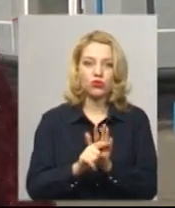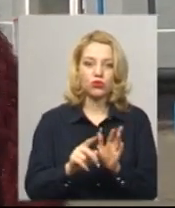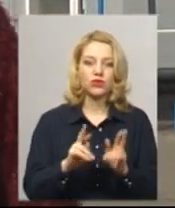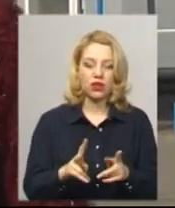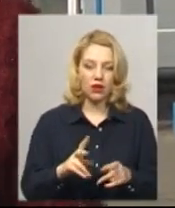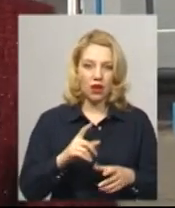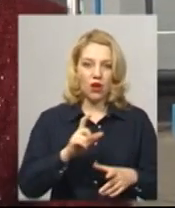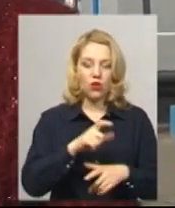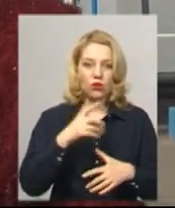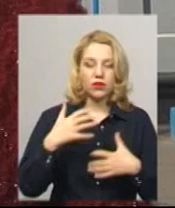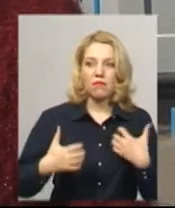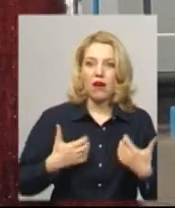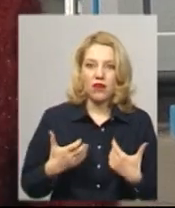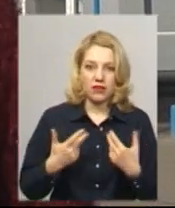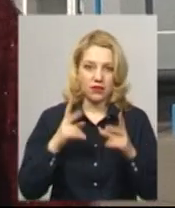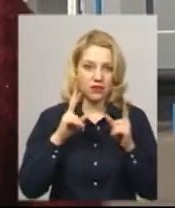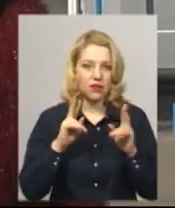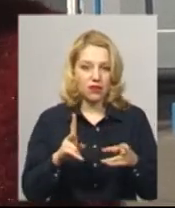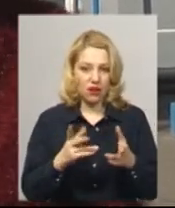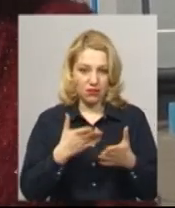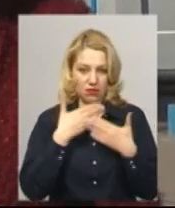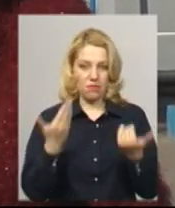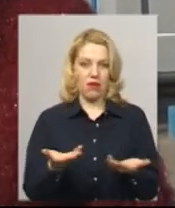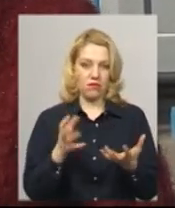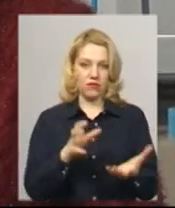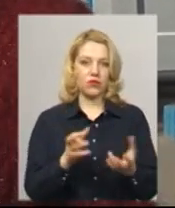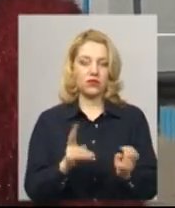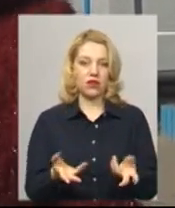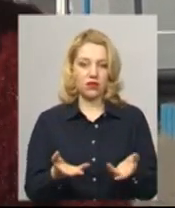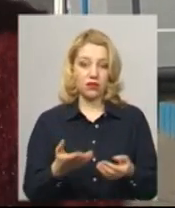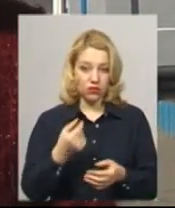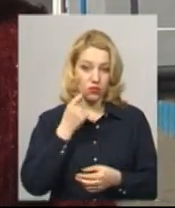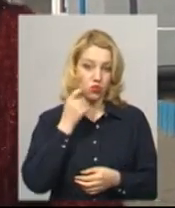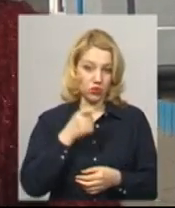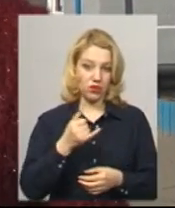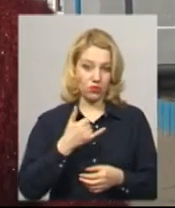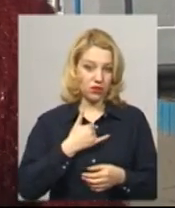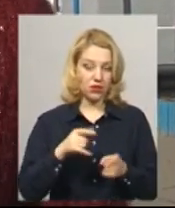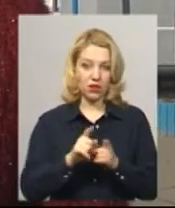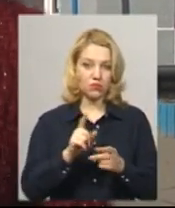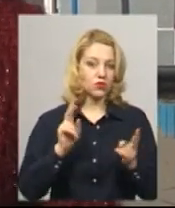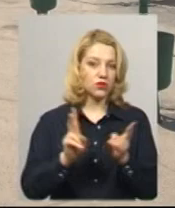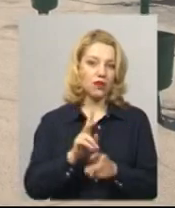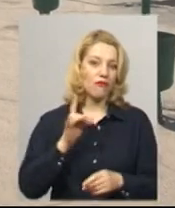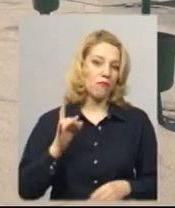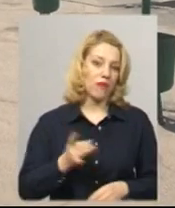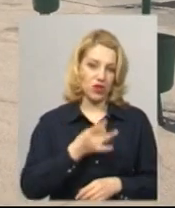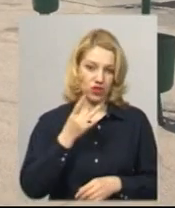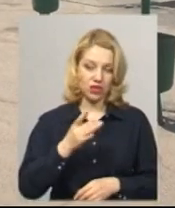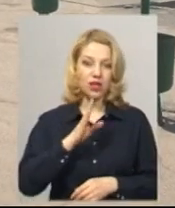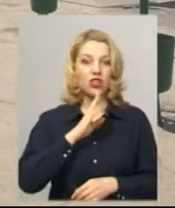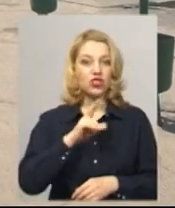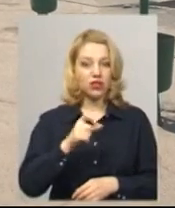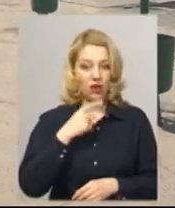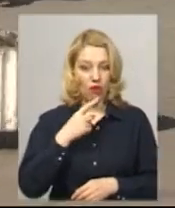не розуміють, як це так, що немає машин. В принципі, наша країна з таким столкнулася перший раз. Жінка